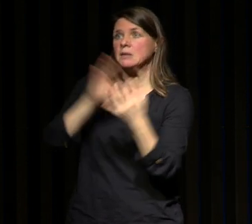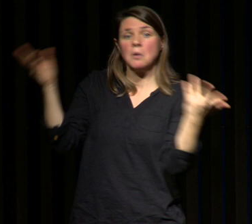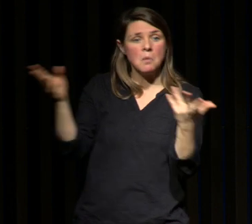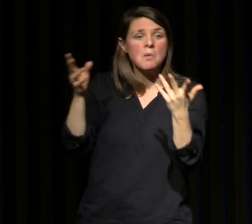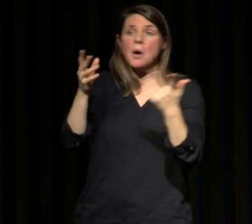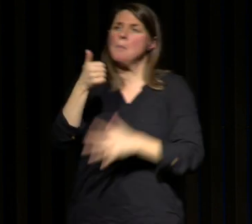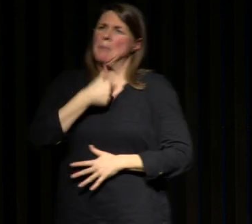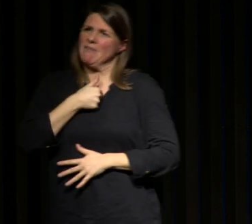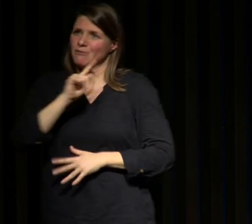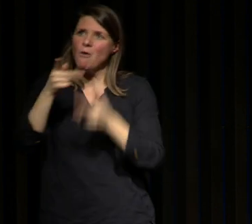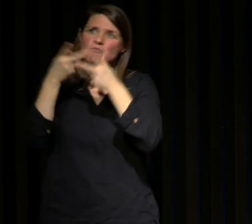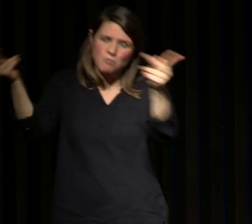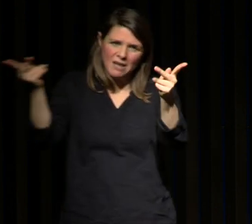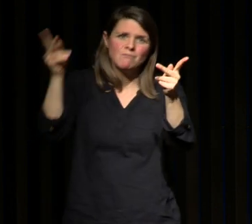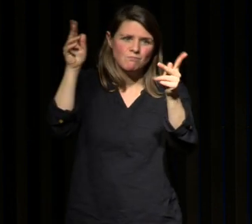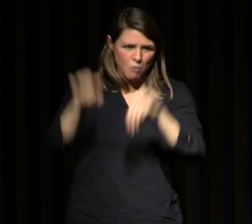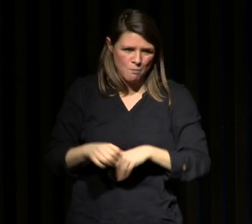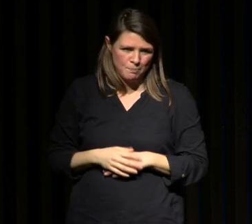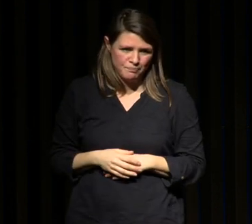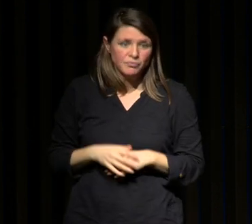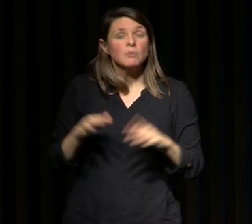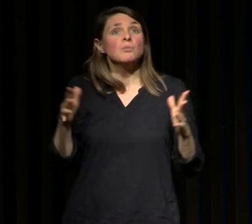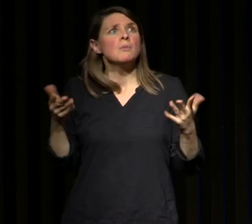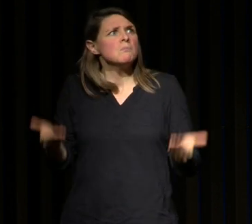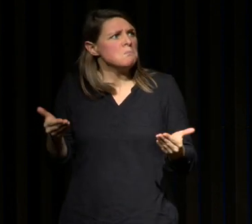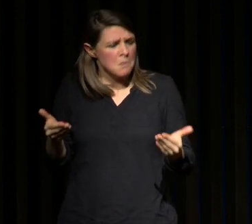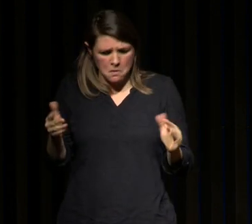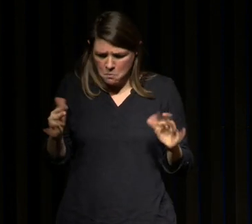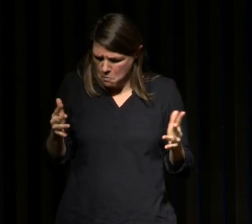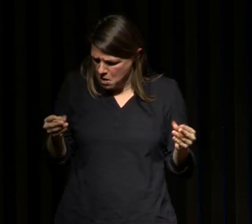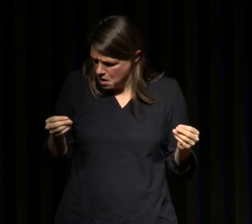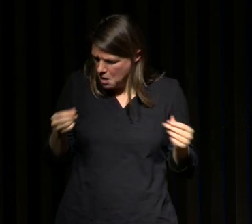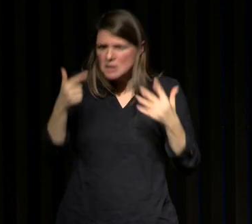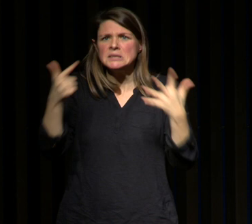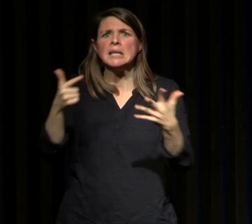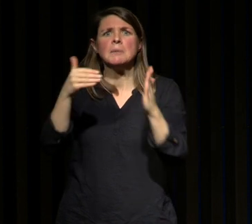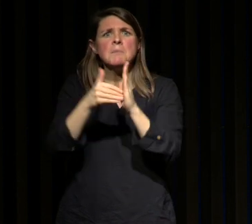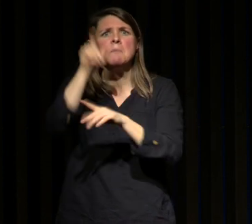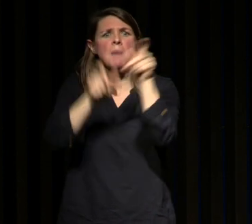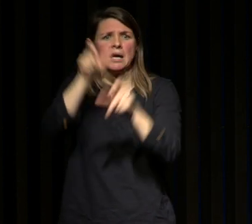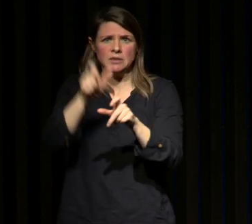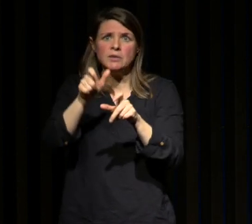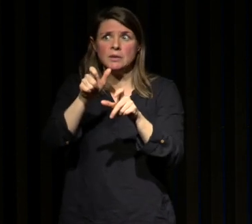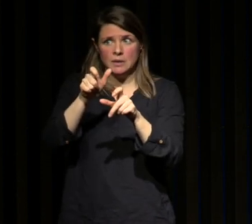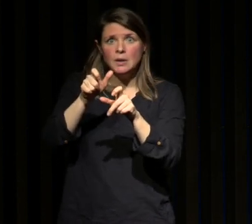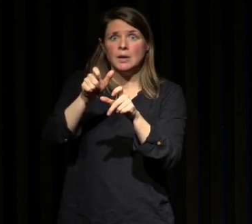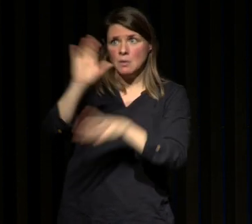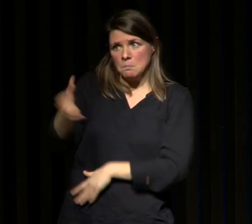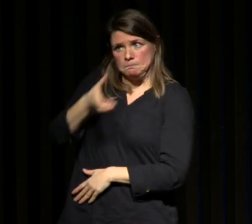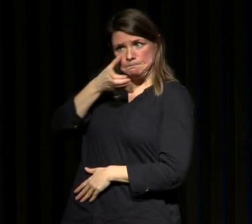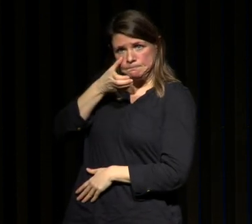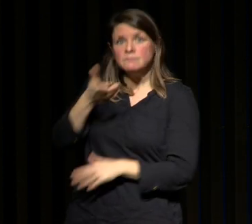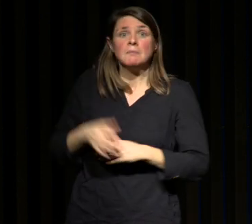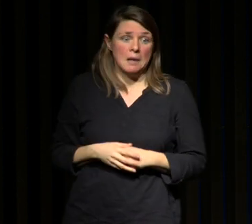pas par voie privée mais on a à peu près maintenant je crois plus de 7000 personnes qui nous suivent et